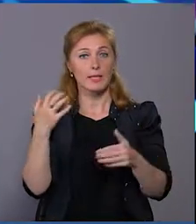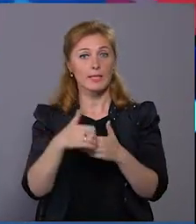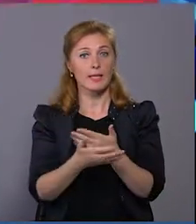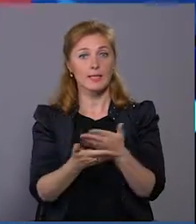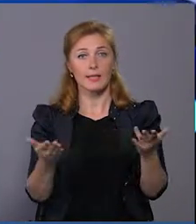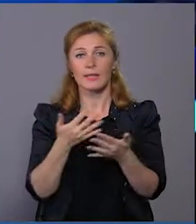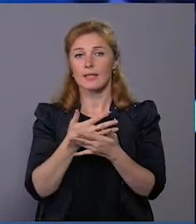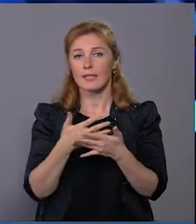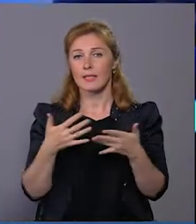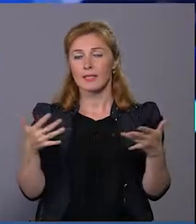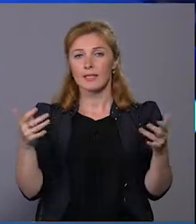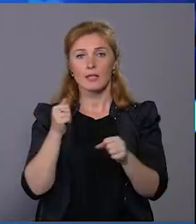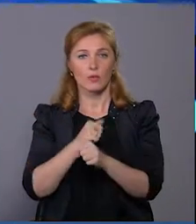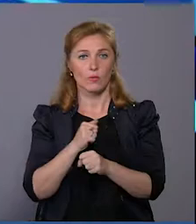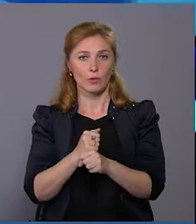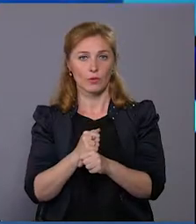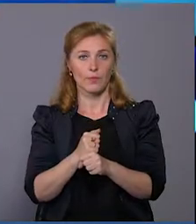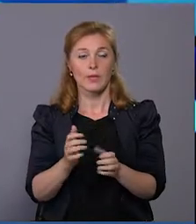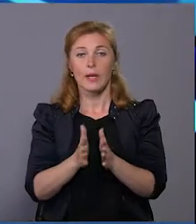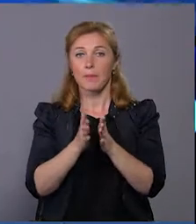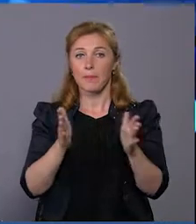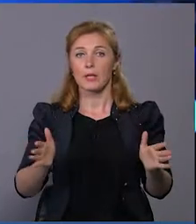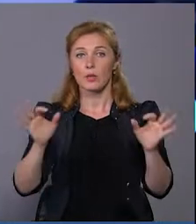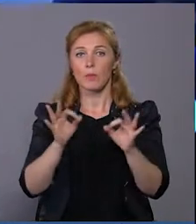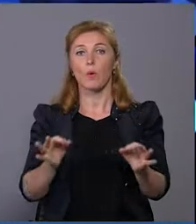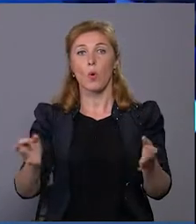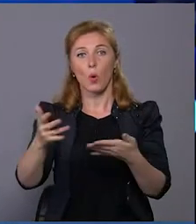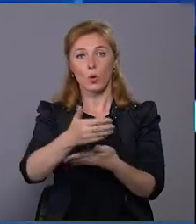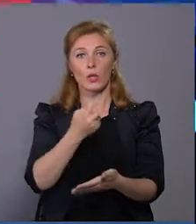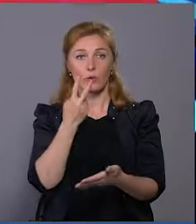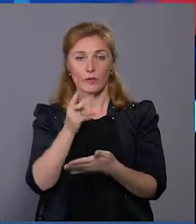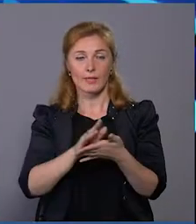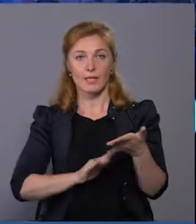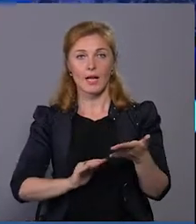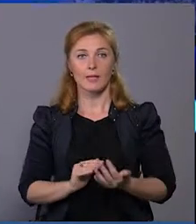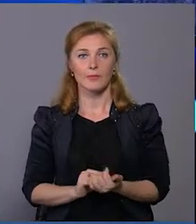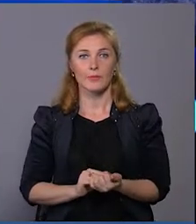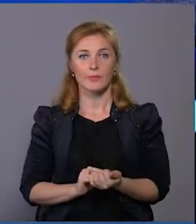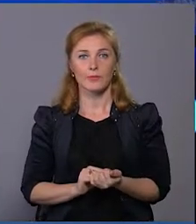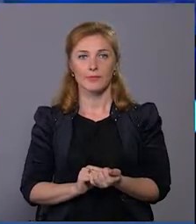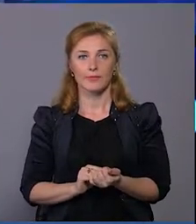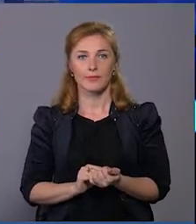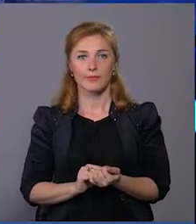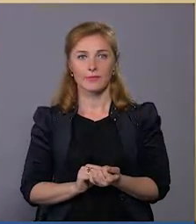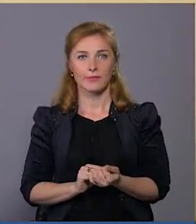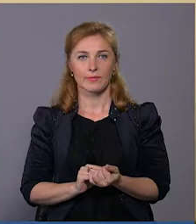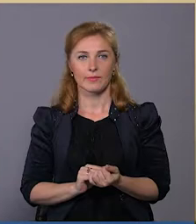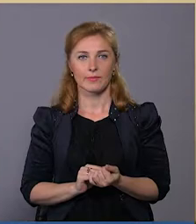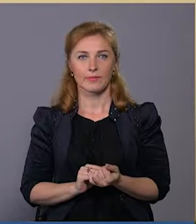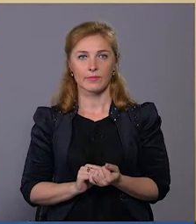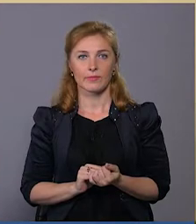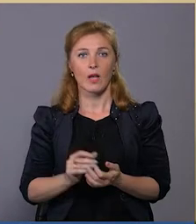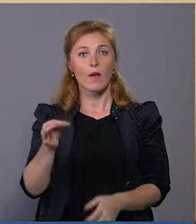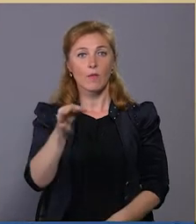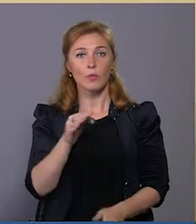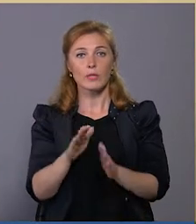силянки, гердани та котельйони. Більше про колекцію мисткині дивіться у сюжеті Олександри Семенюк. У